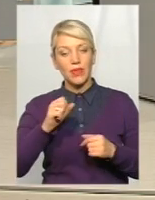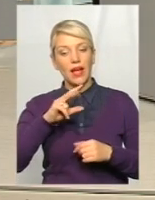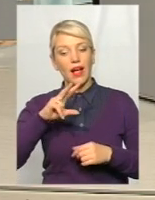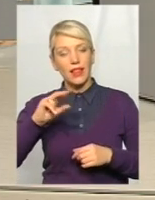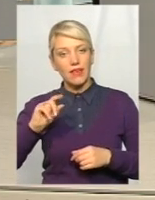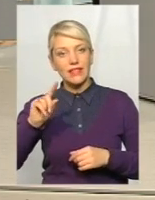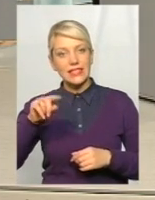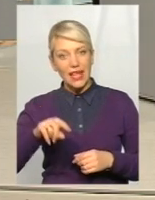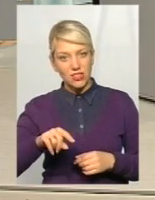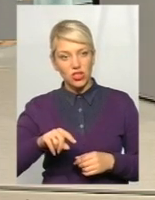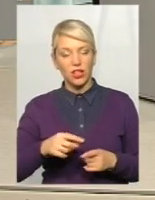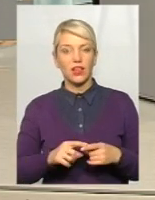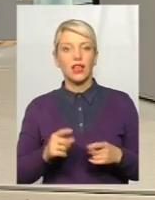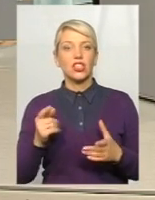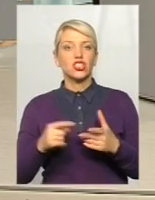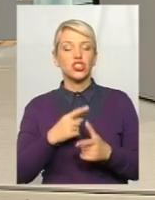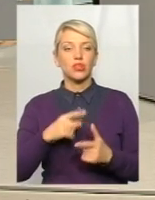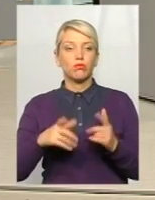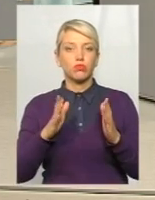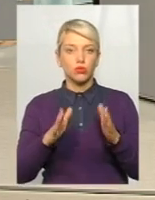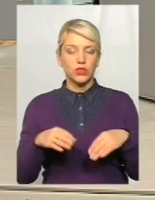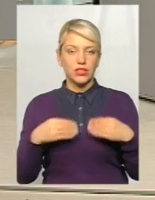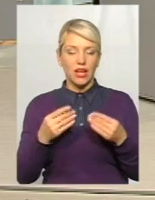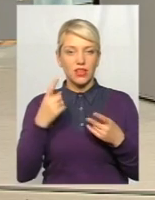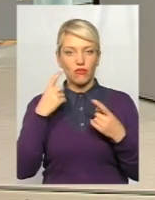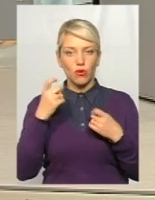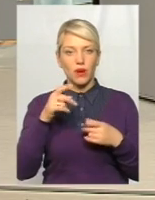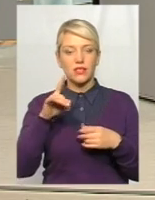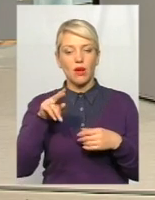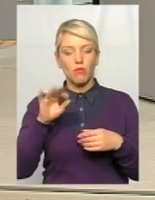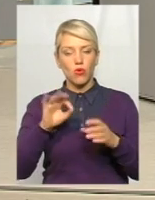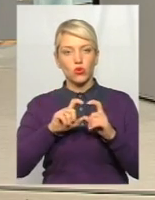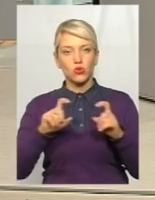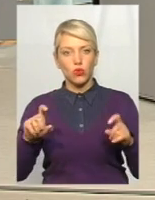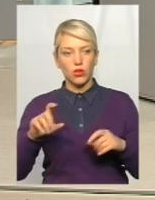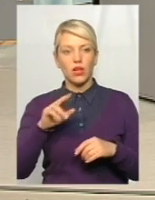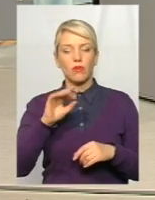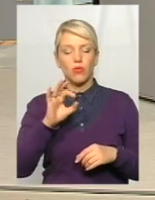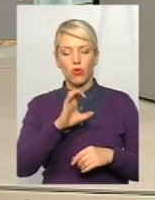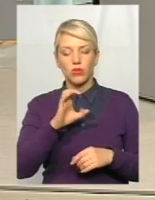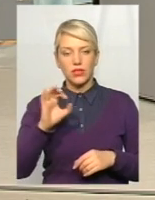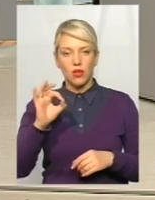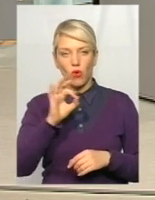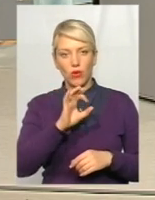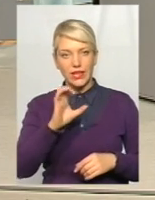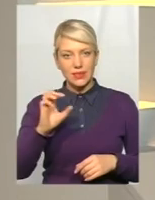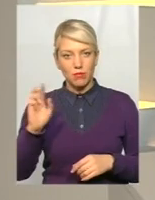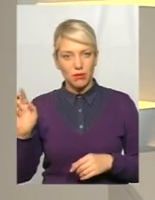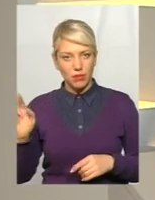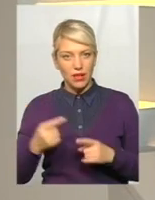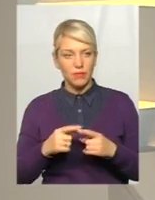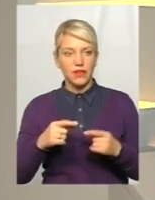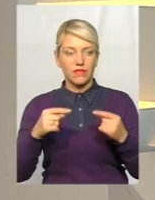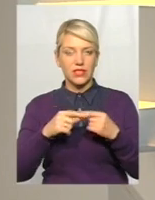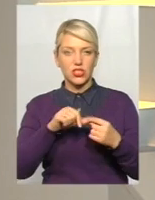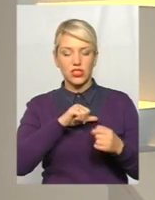чи буде дана інформація про школи, про СББ, визначають, в принципі, самі школи, так,